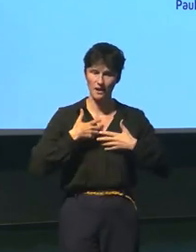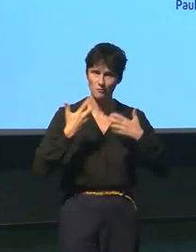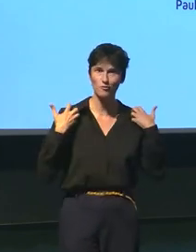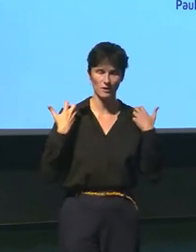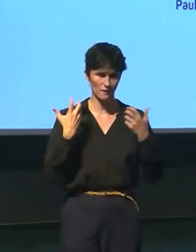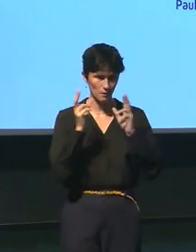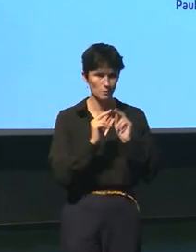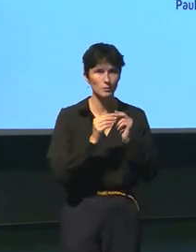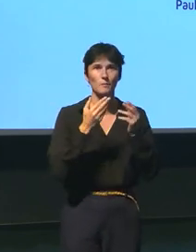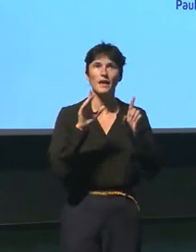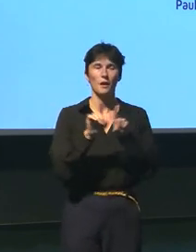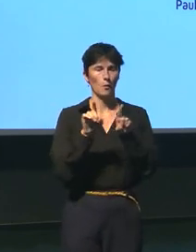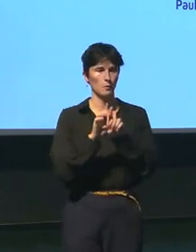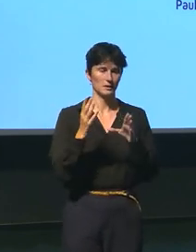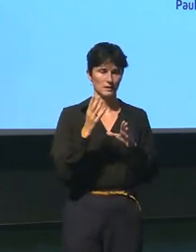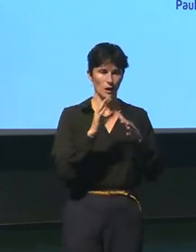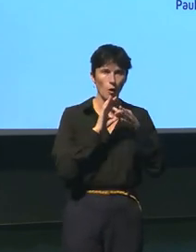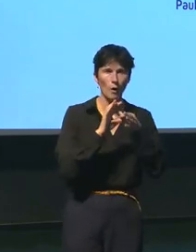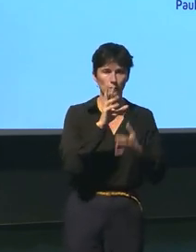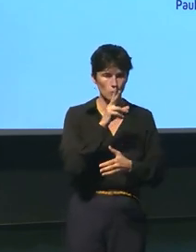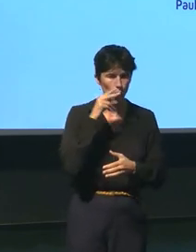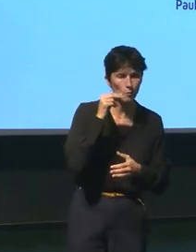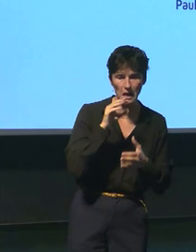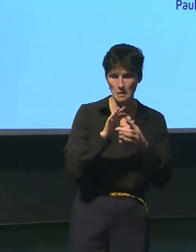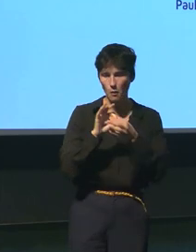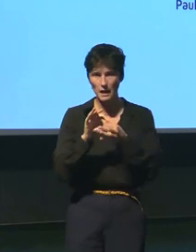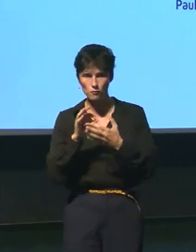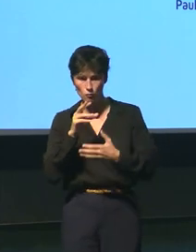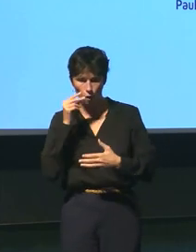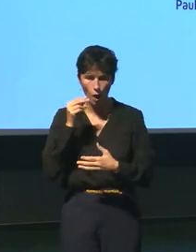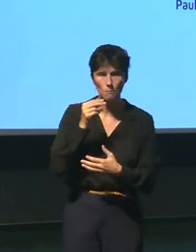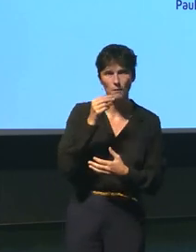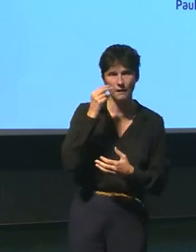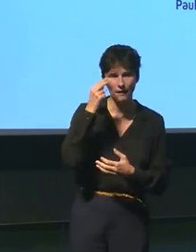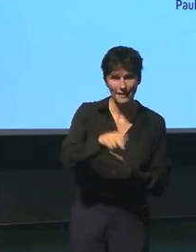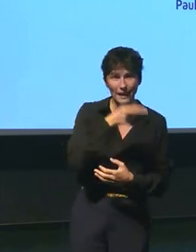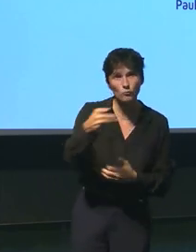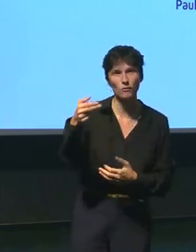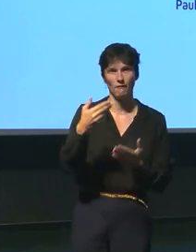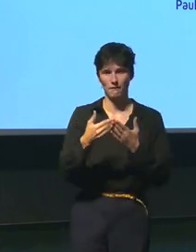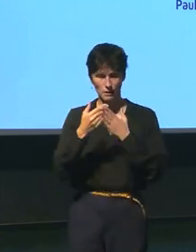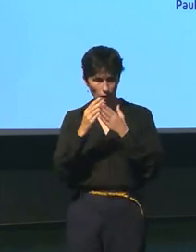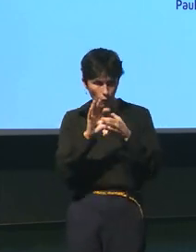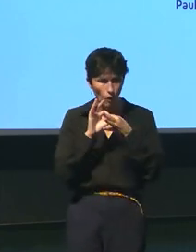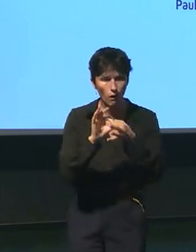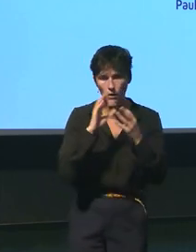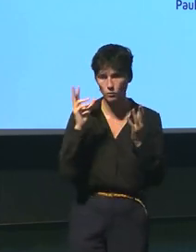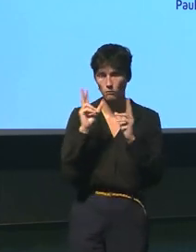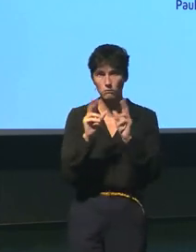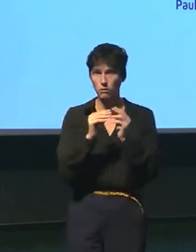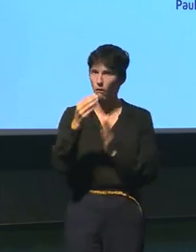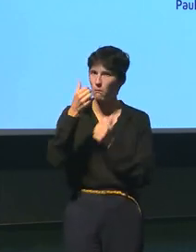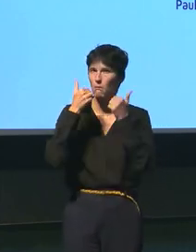humaines les réflexions des hommes par rapport à la nature je n'en ai pas trouvé aussi génial mais sans doute au point de vue ça est partissant